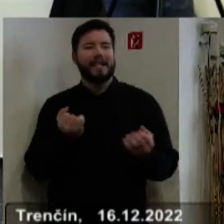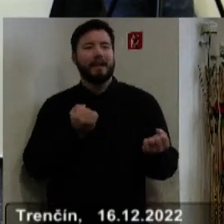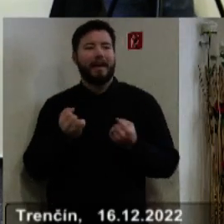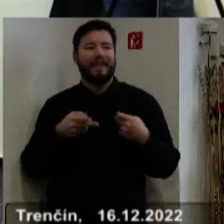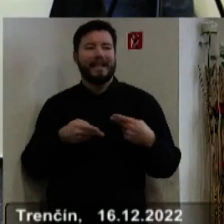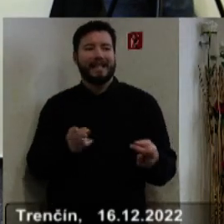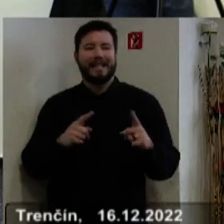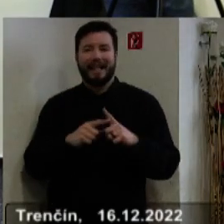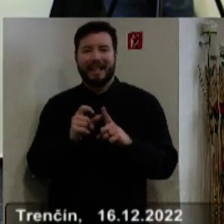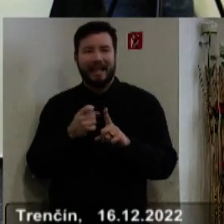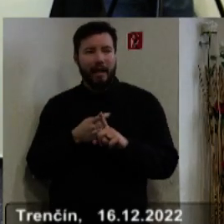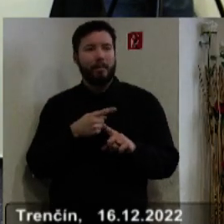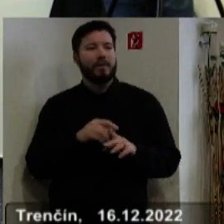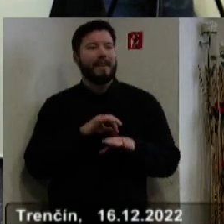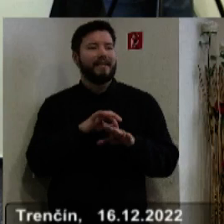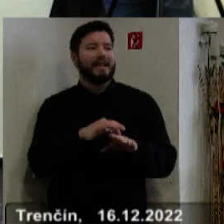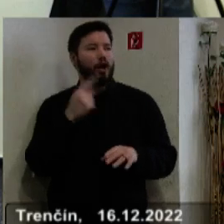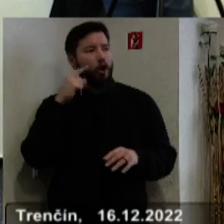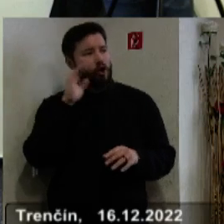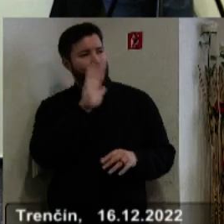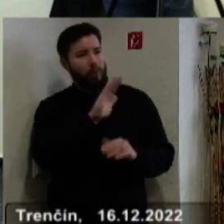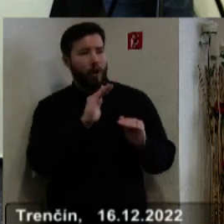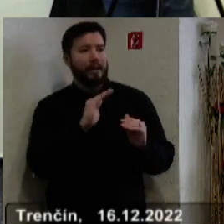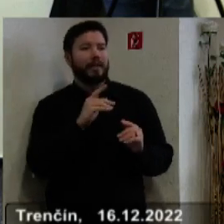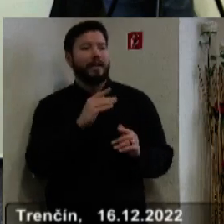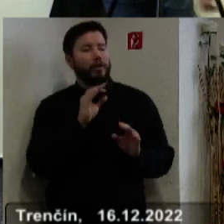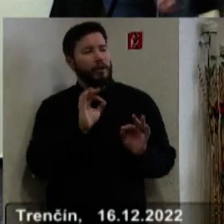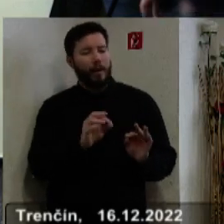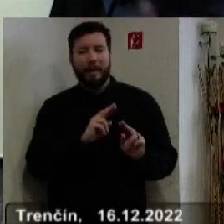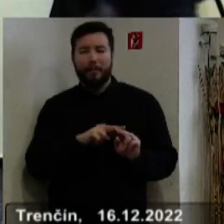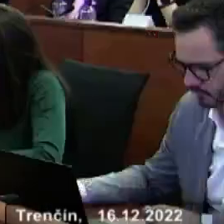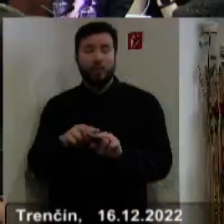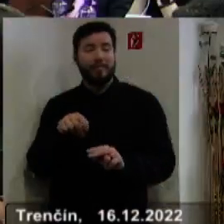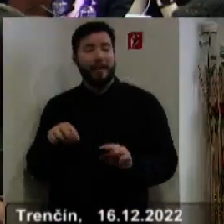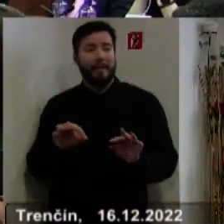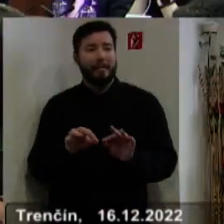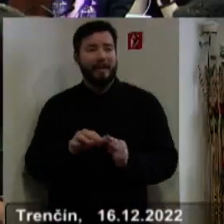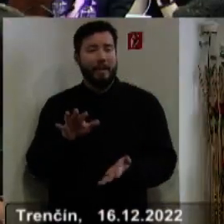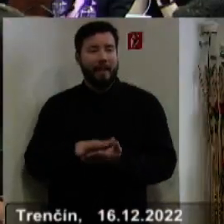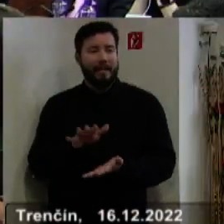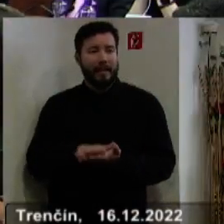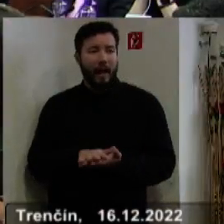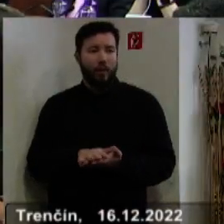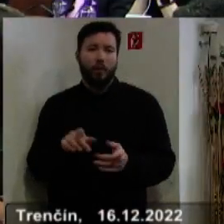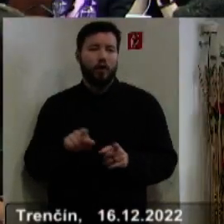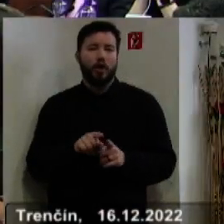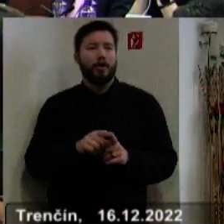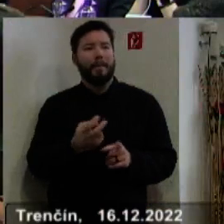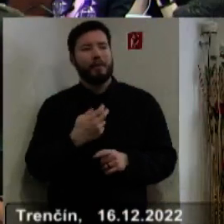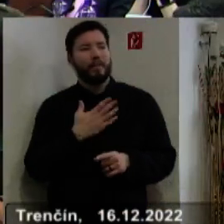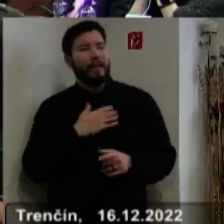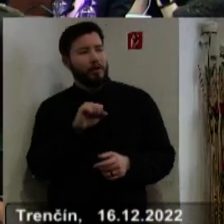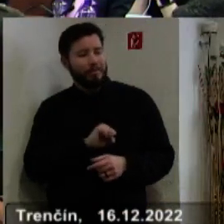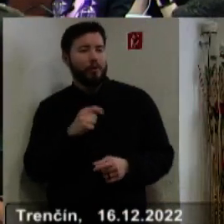CSTSK alebo vedeniu odboru za korektný prístup, keď sa pripravoval tento materiál či k nášmu mestu alebo